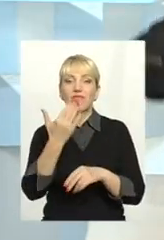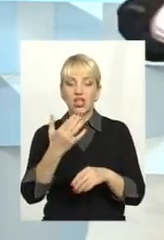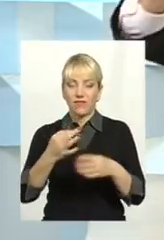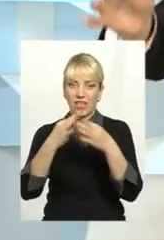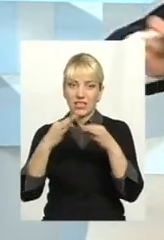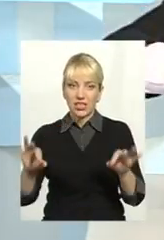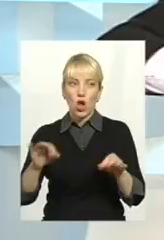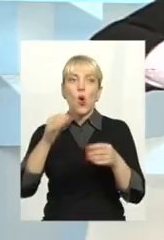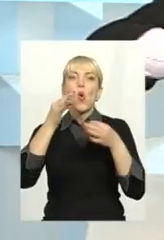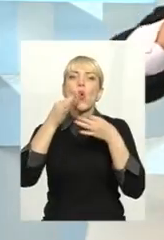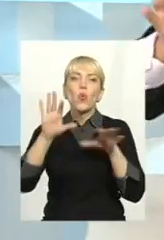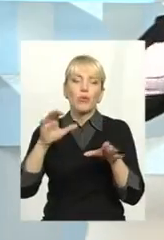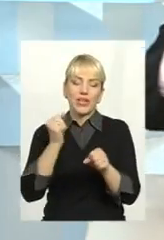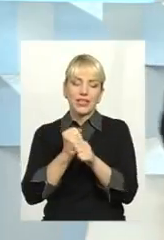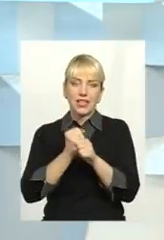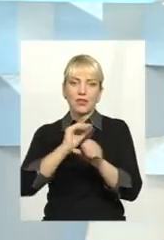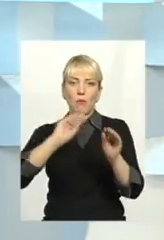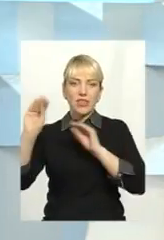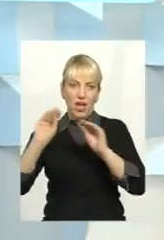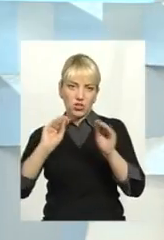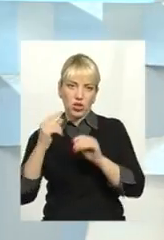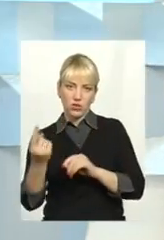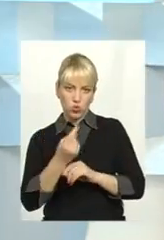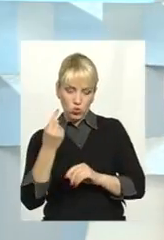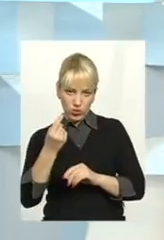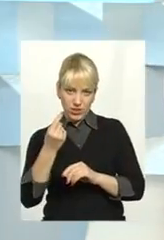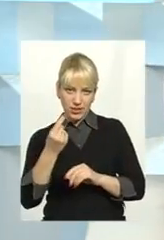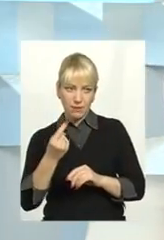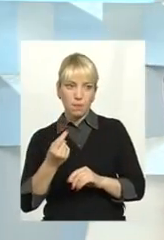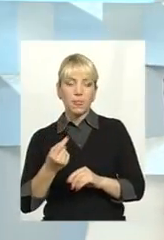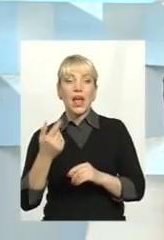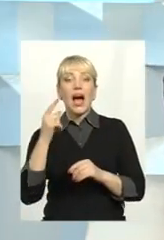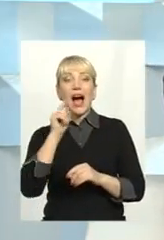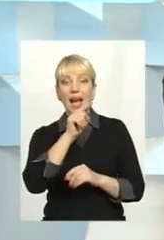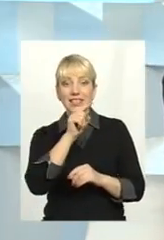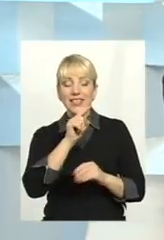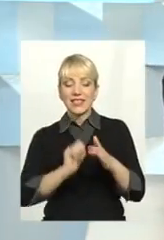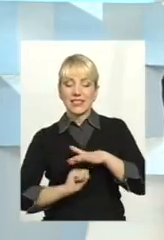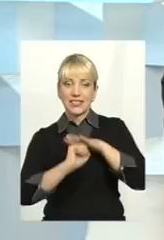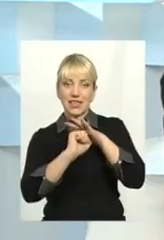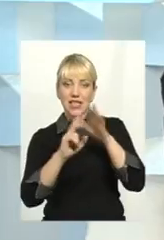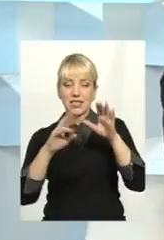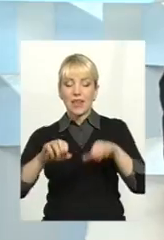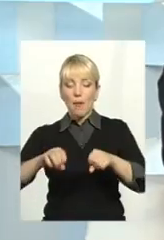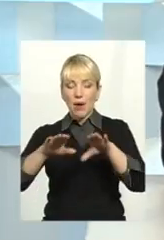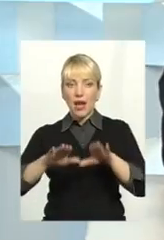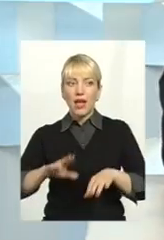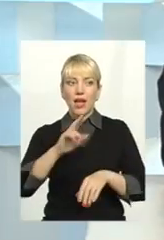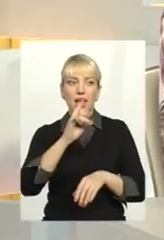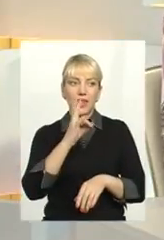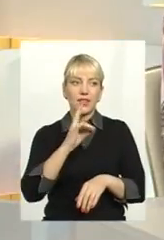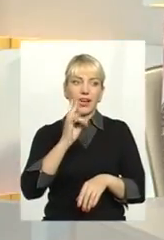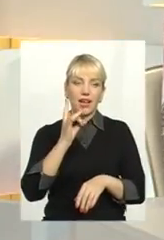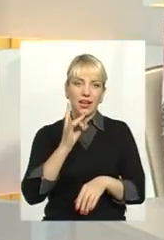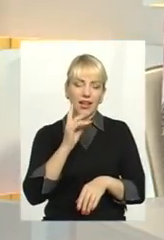монтування, монтаж конструкції і прочее. Що далі? Вже встановлено? Взывається на постанову НКР-ЕКП,